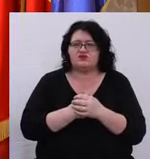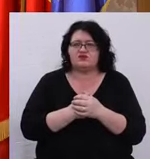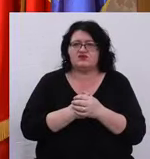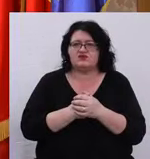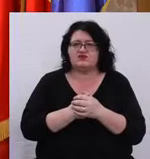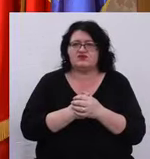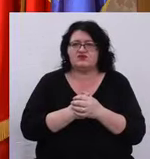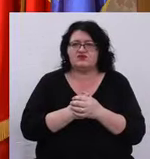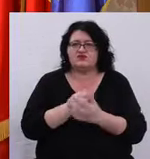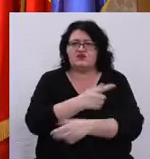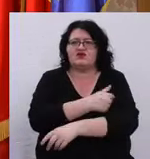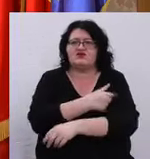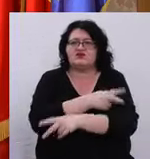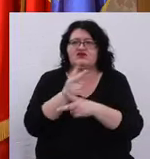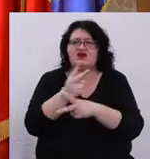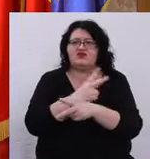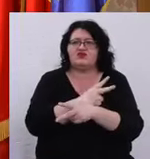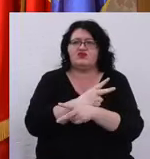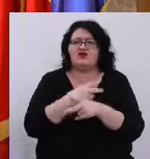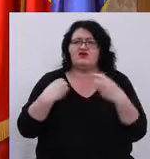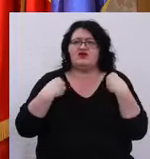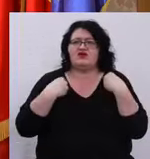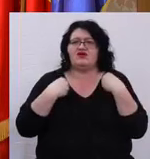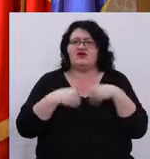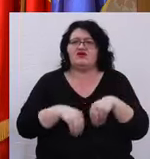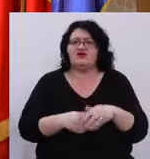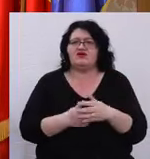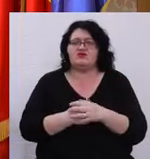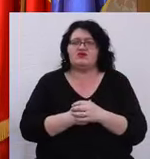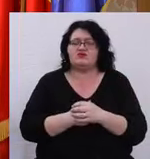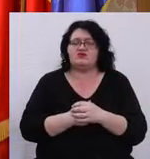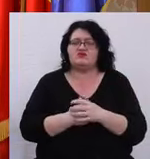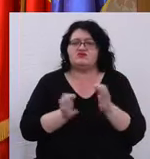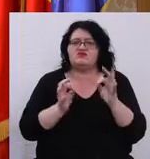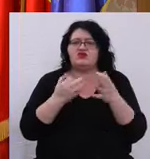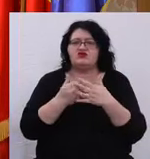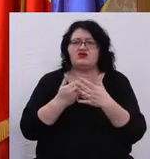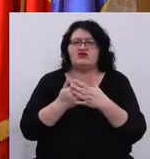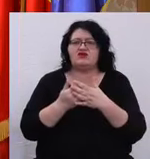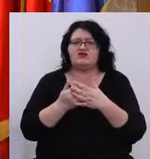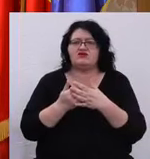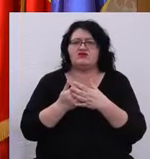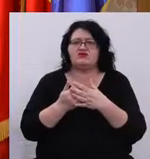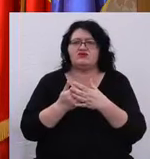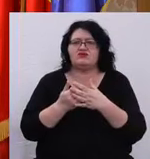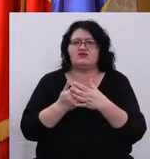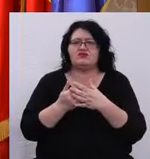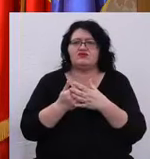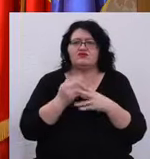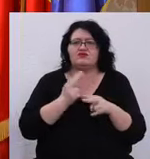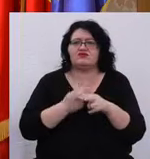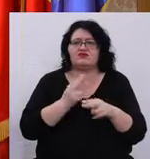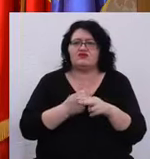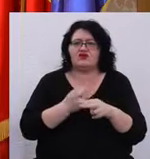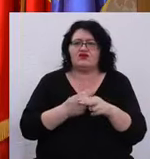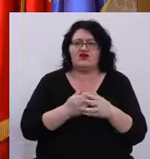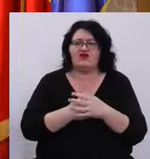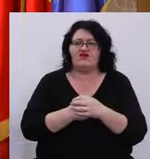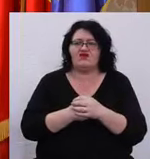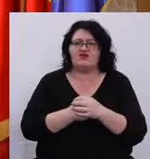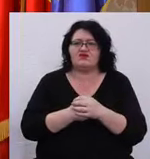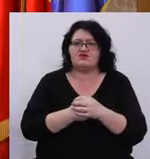sper, primul spital public care vom deține un echipament de PET-CT utilizat atât în diagnosticul maladiei COVID, cât și